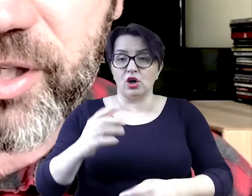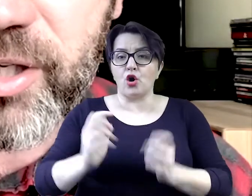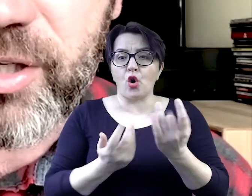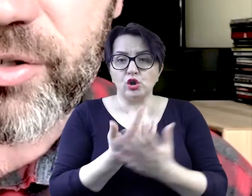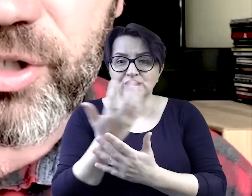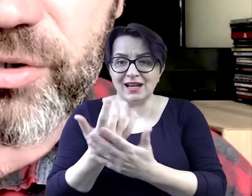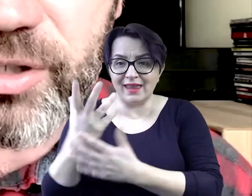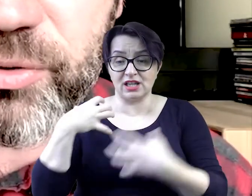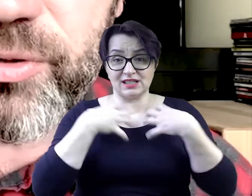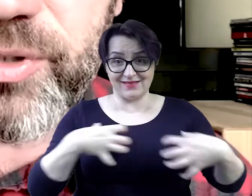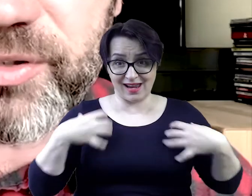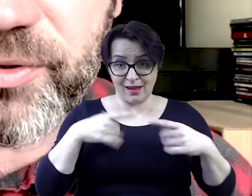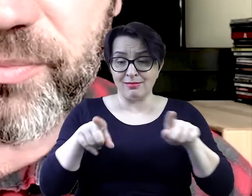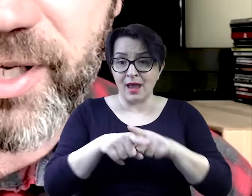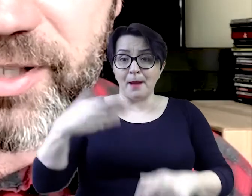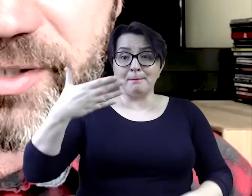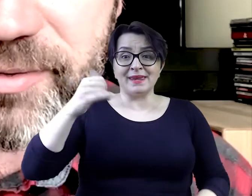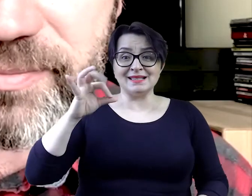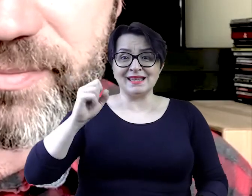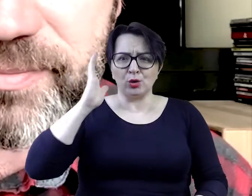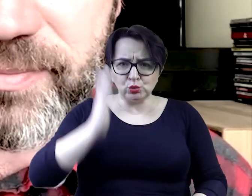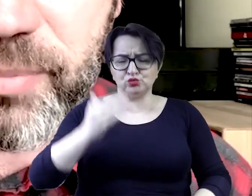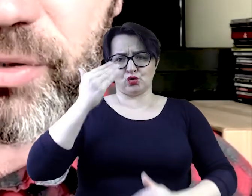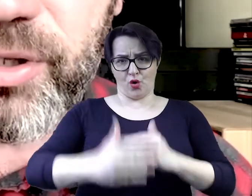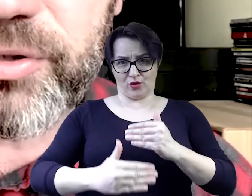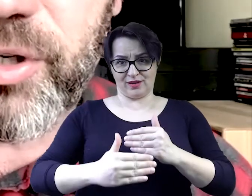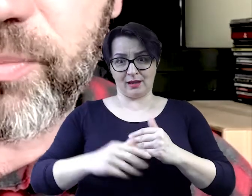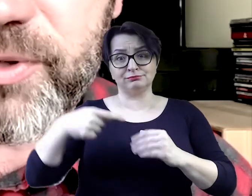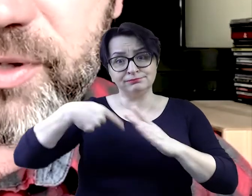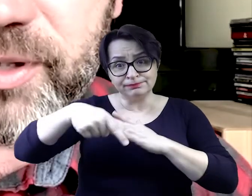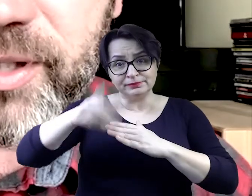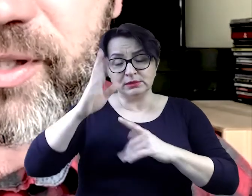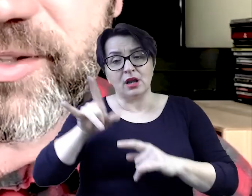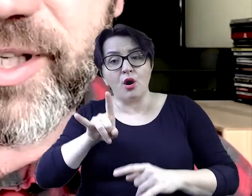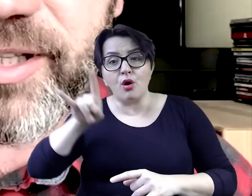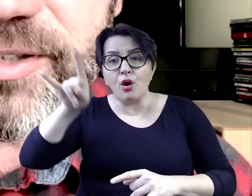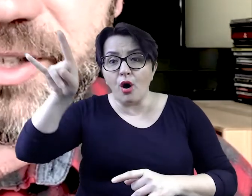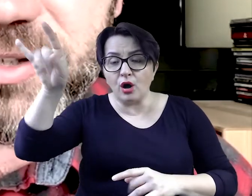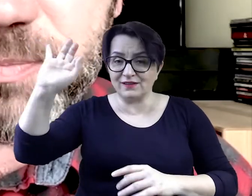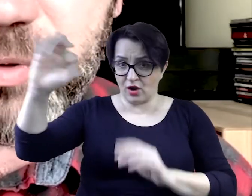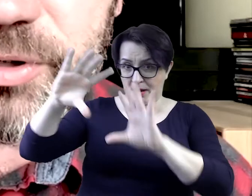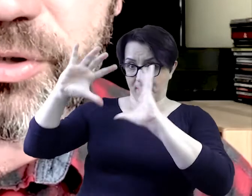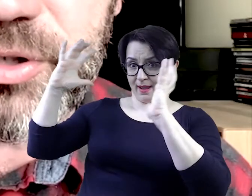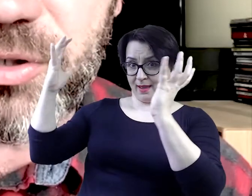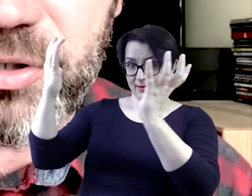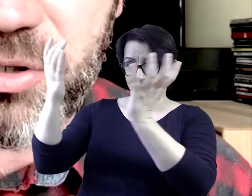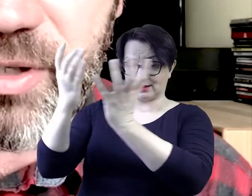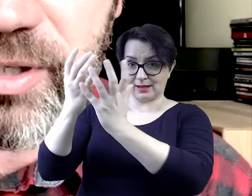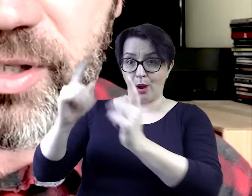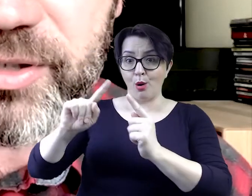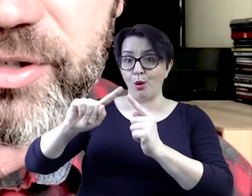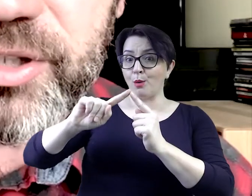oznacza, że odlatują na swoją planetę Po odlocie obcych Z dnia na dzień ze społeczności